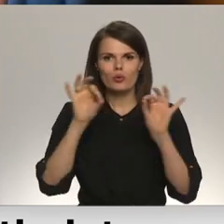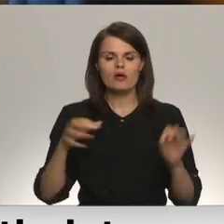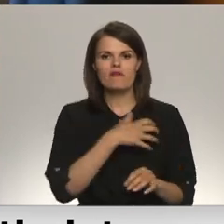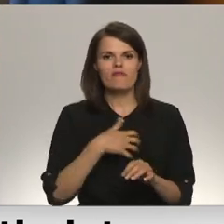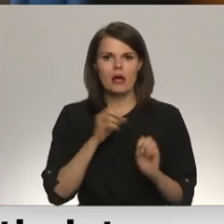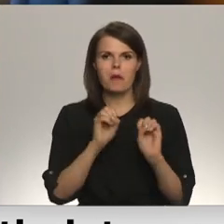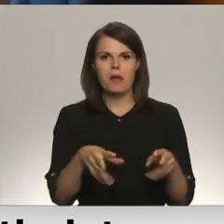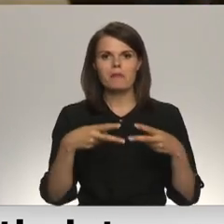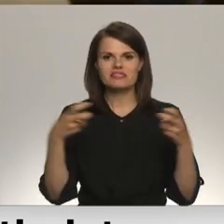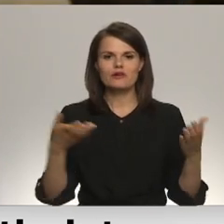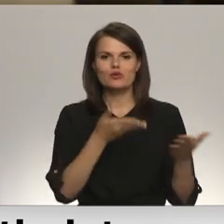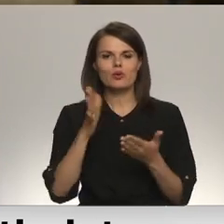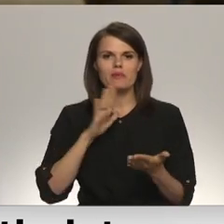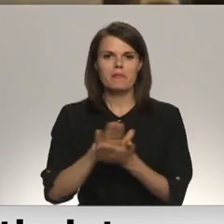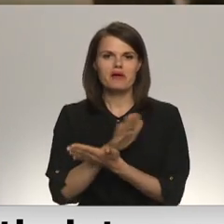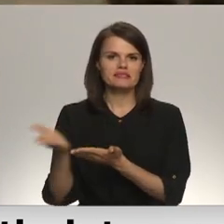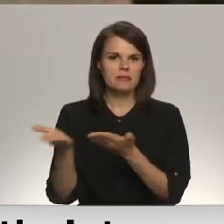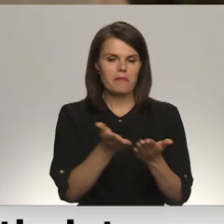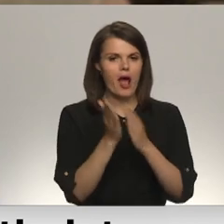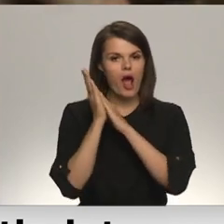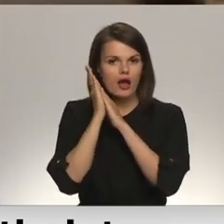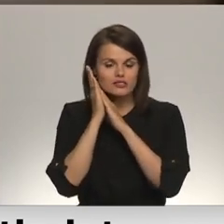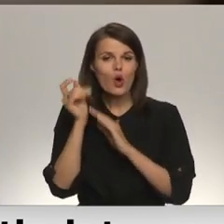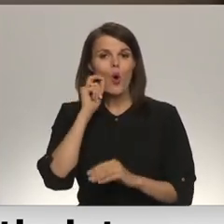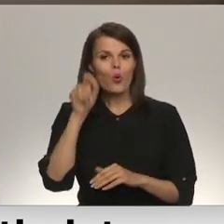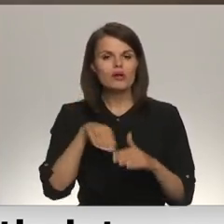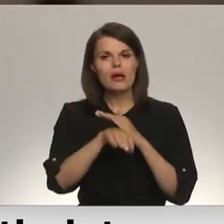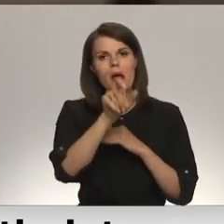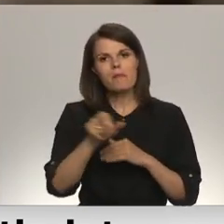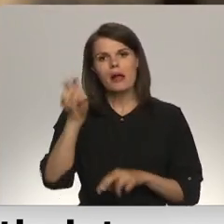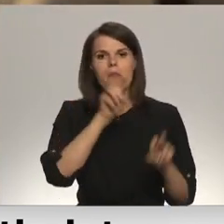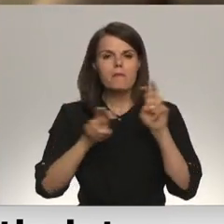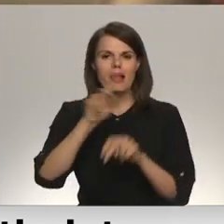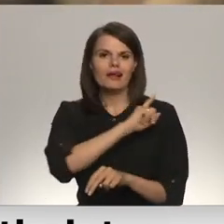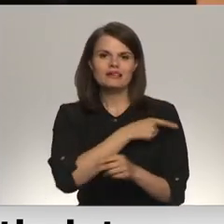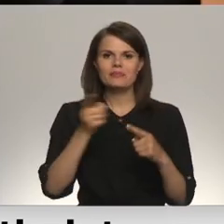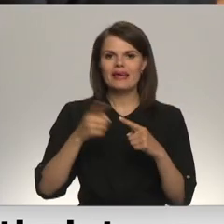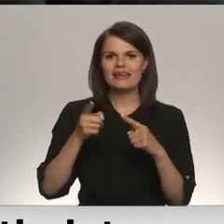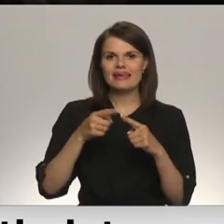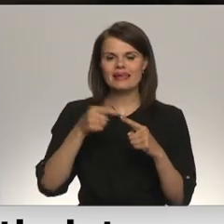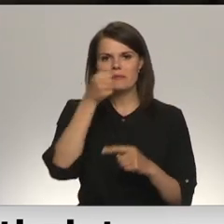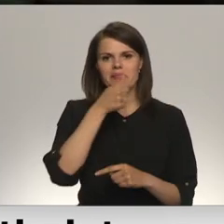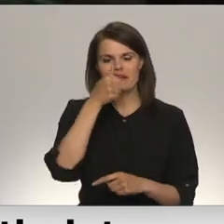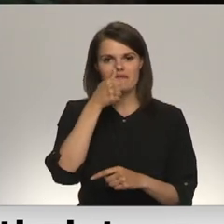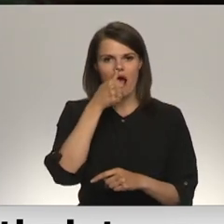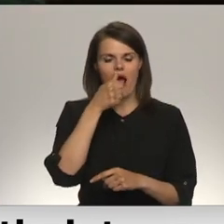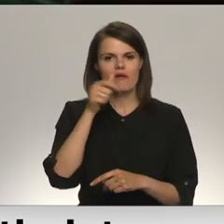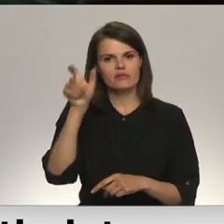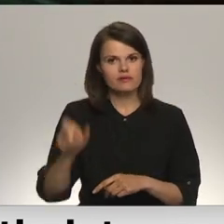viesnīcas, kurās tika izmitināta bezmaksas. Ukrainas bēgļiem jāmetlē iespēju ierēt dzīves vietu no privātu personām.